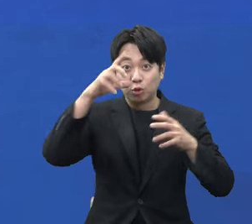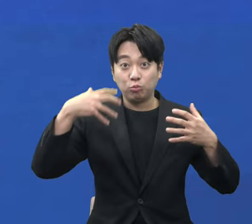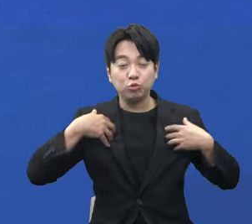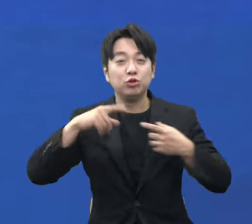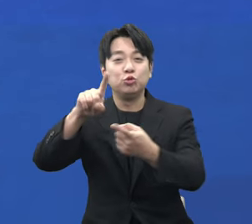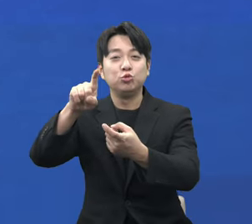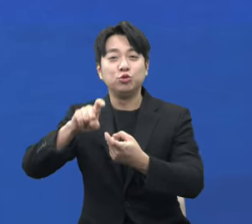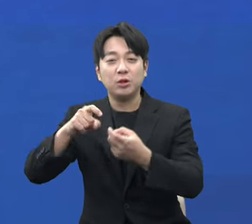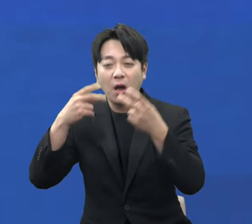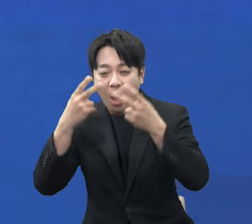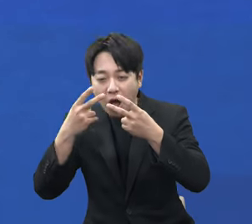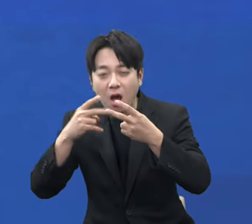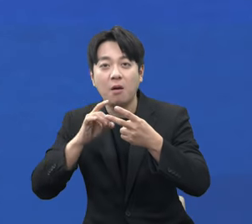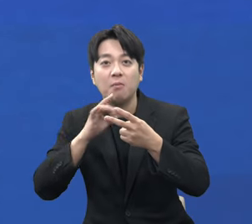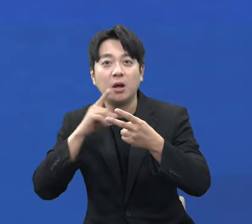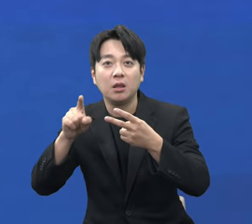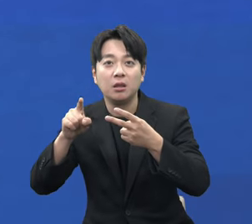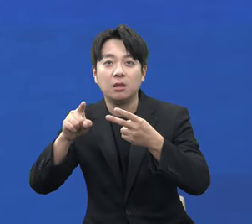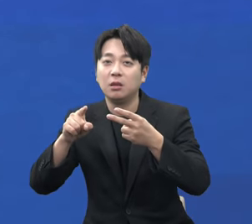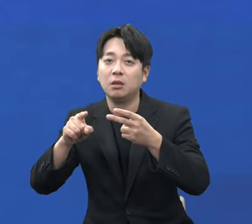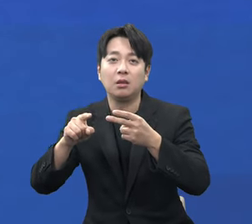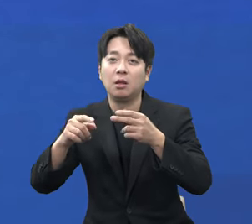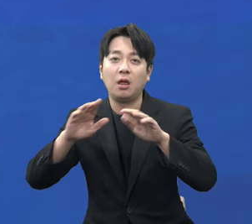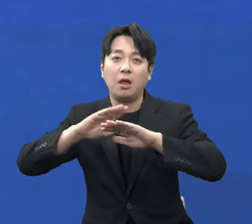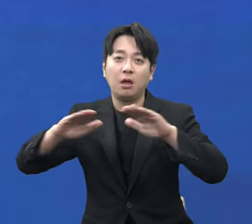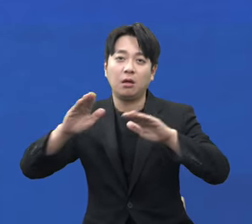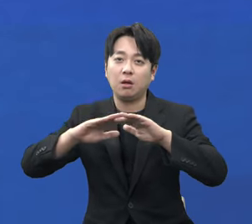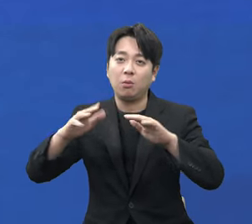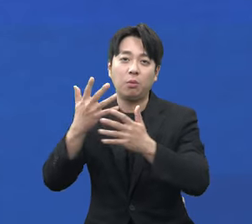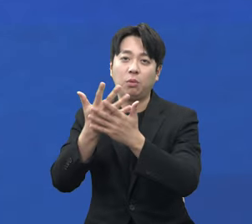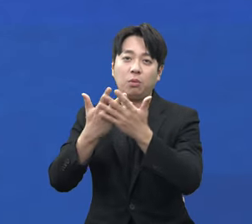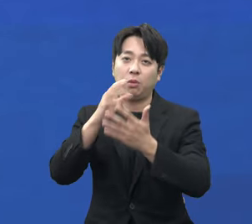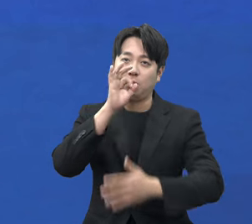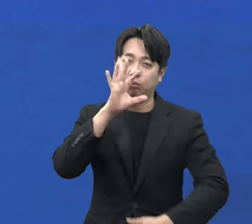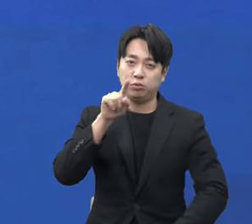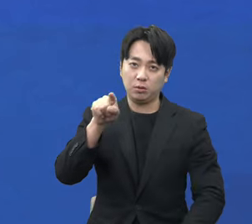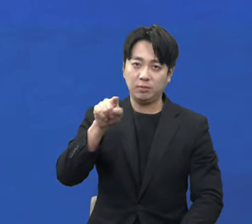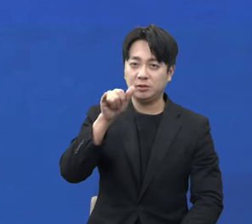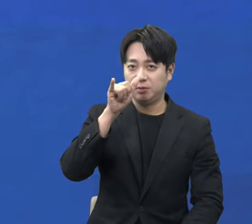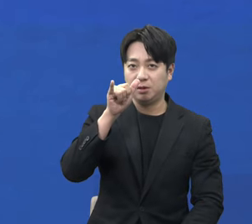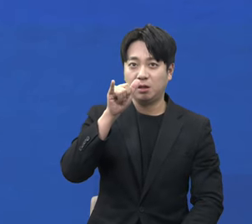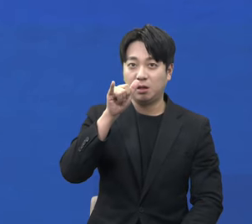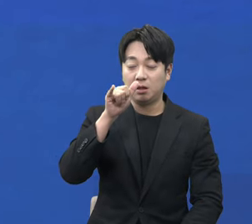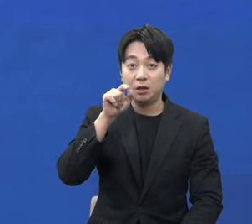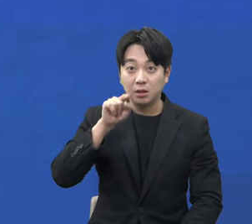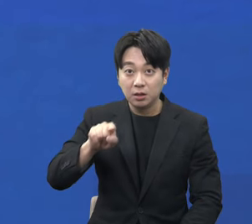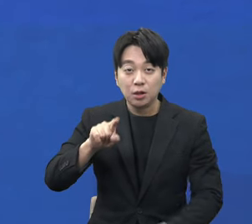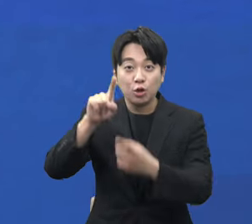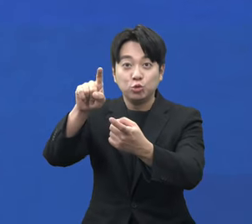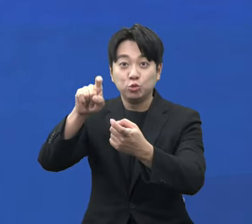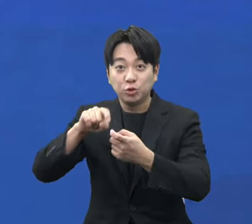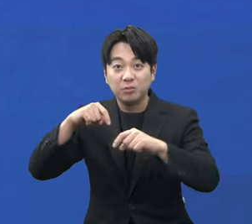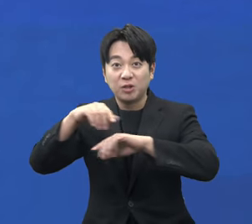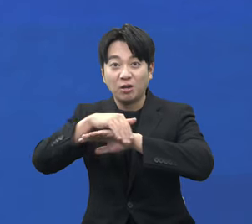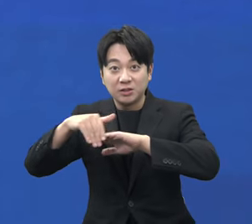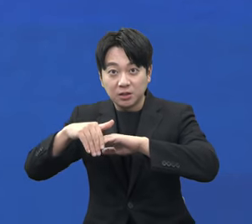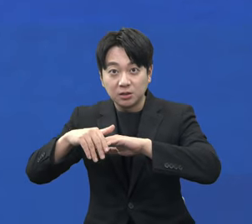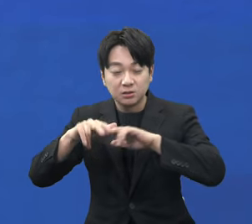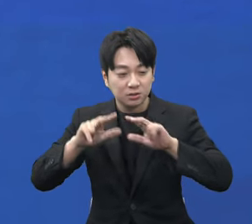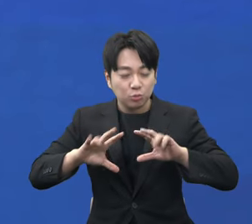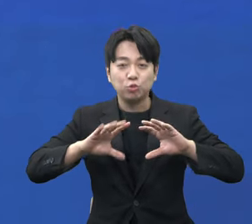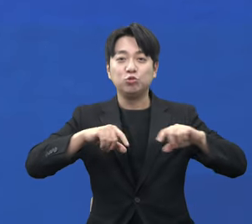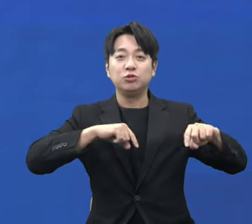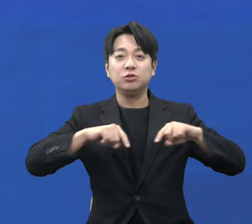변화될 기미가 안 보입니다. 수입 농정은 국정운영에 무능함을 감추려는 수단입니다. 더 이상은